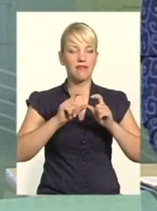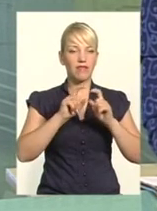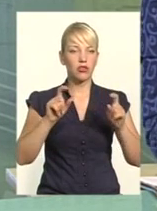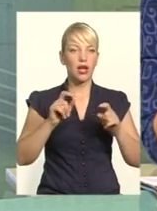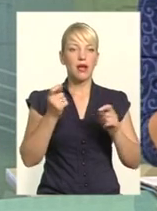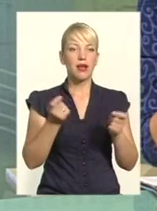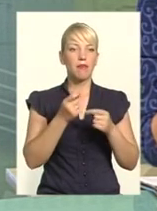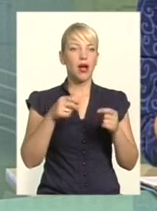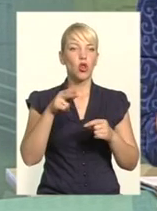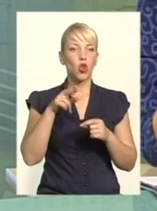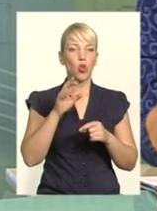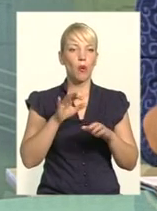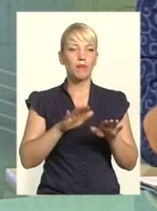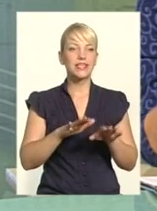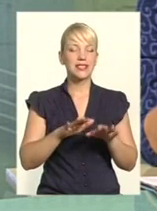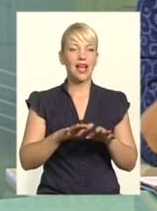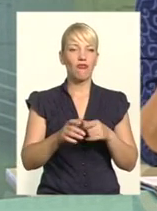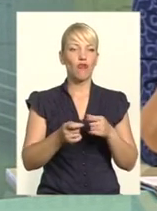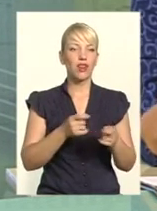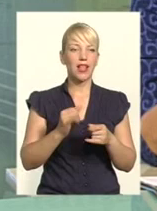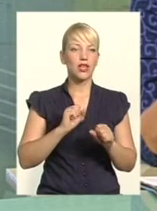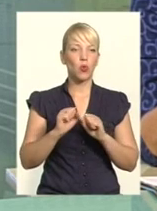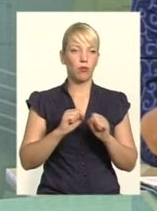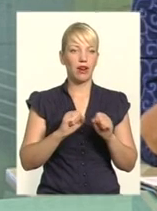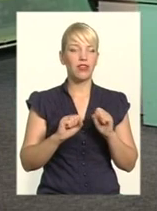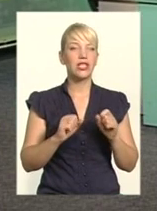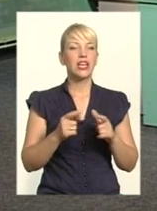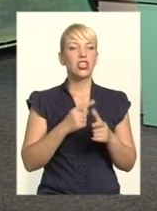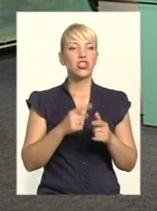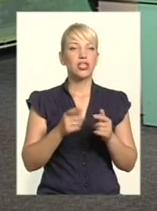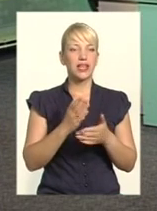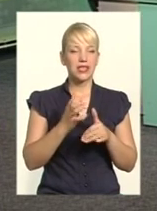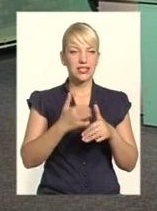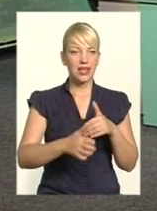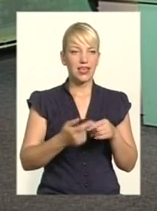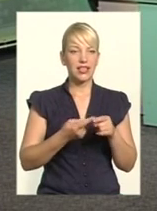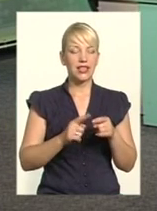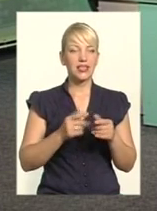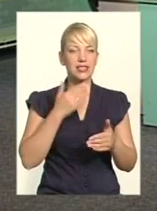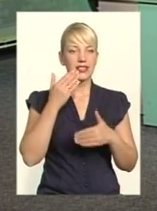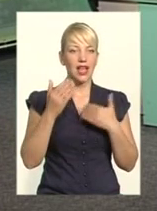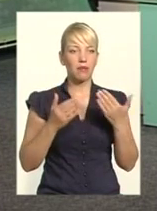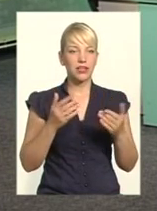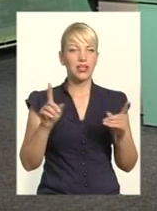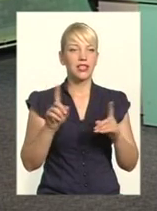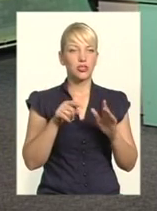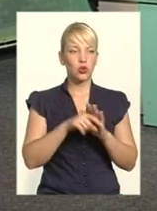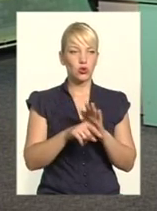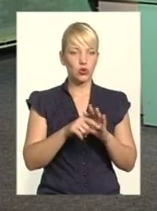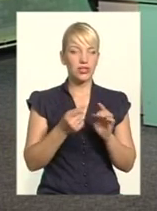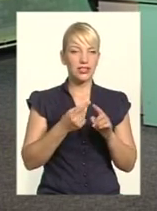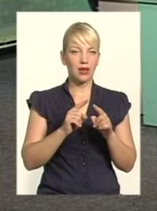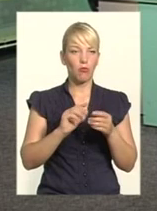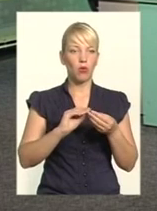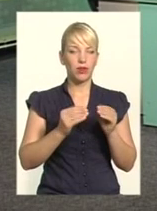органів влади і управлінь. Чи є серед них, власне, запити, які стосуються таких проблем? Запити, в